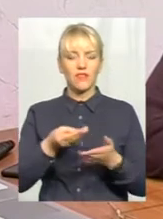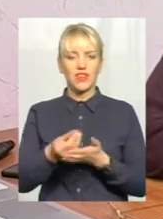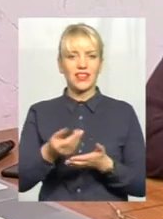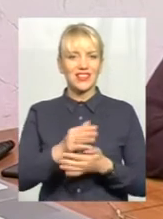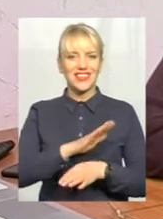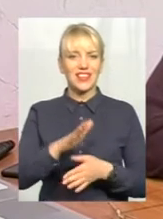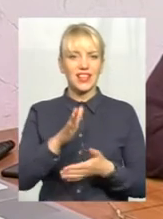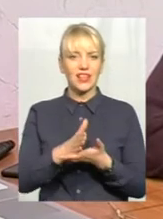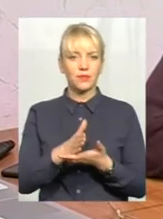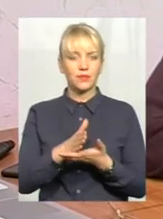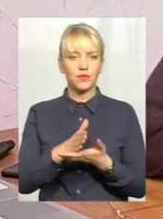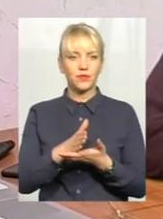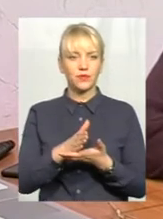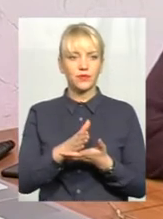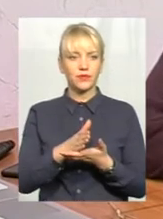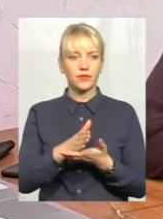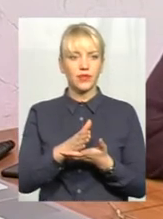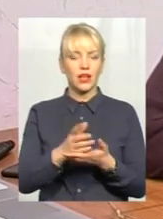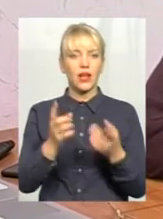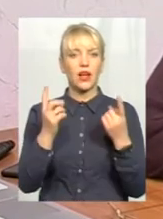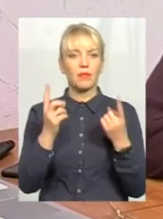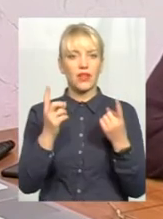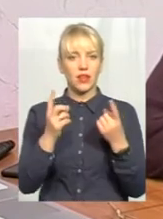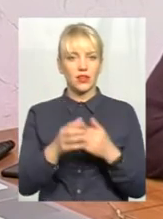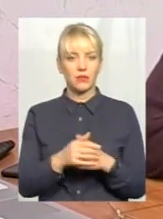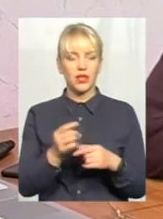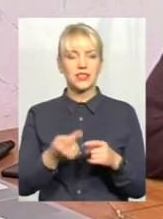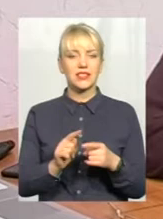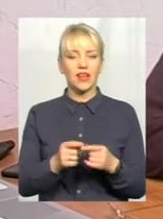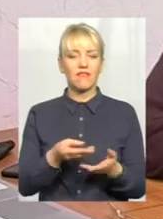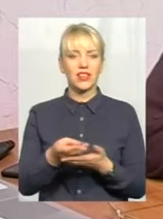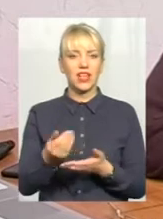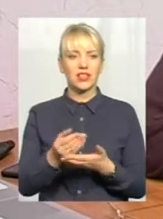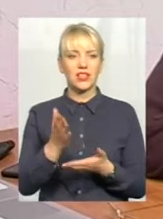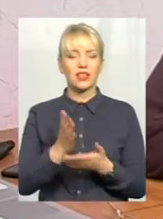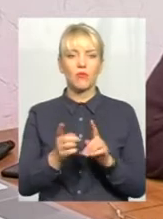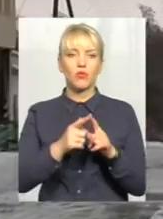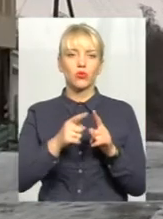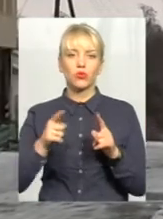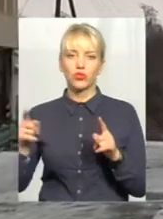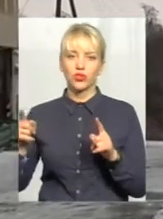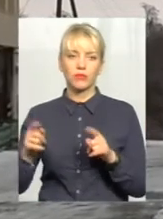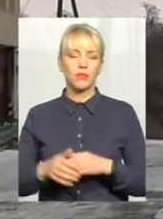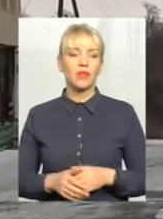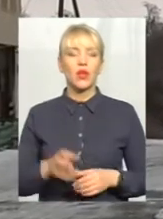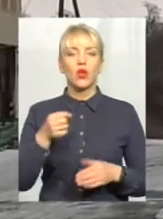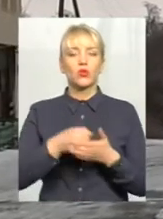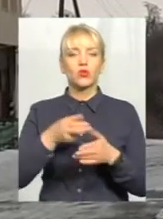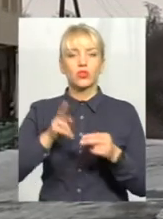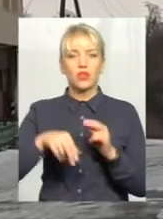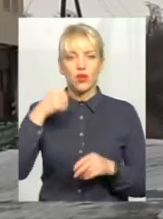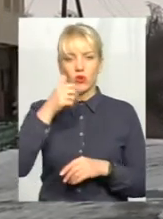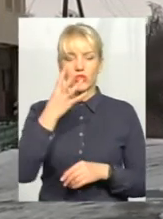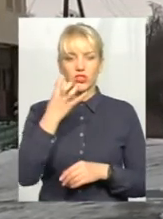капітальними, а ці видатки є поточними. До кінця року за 400